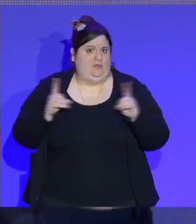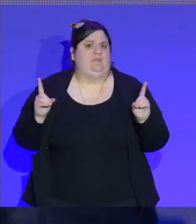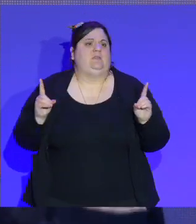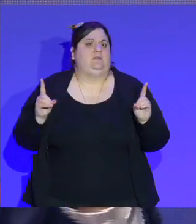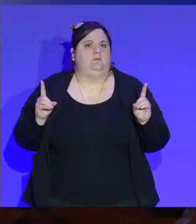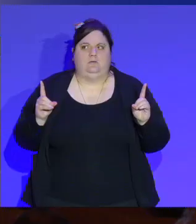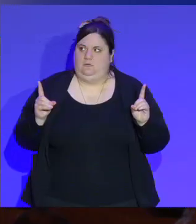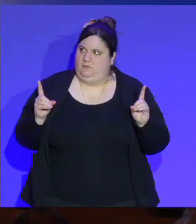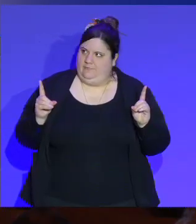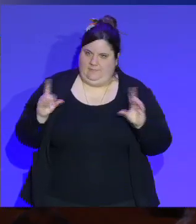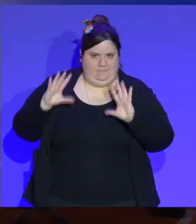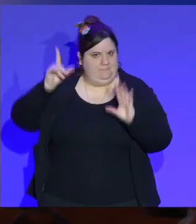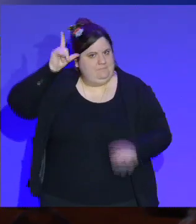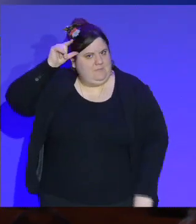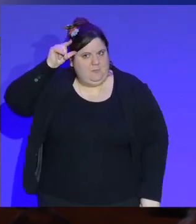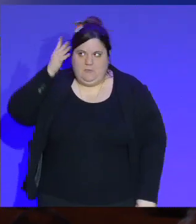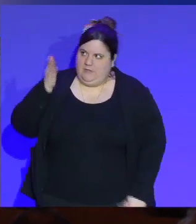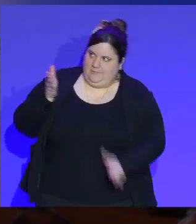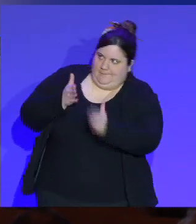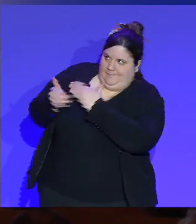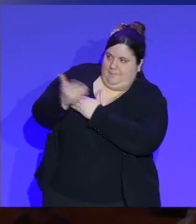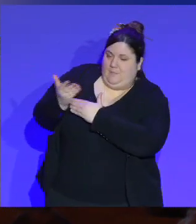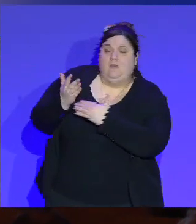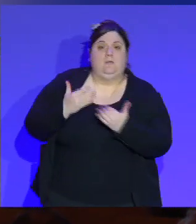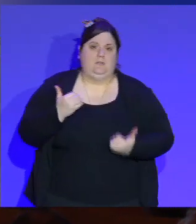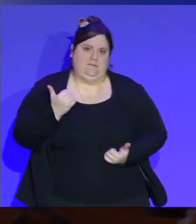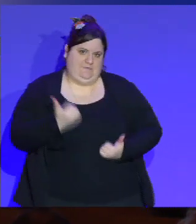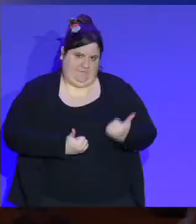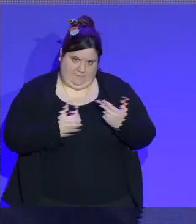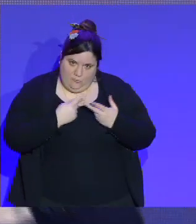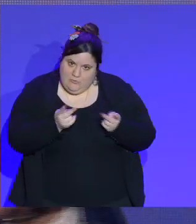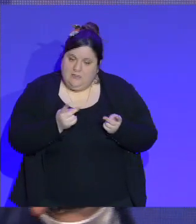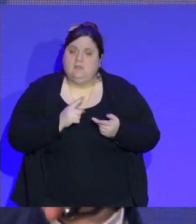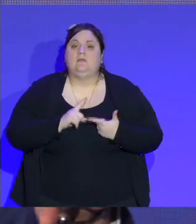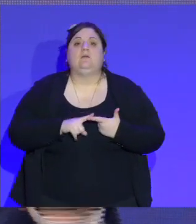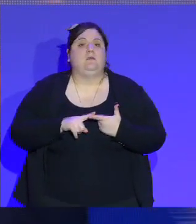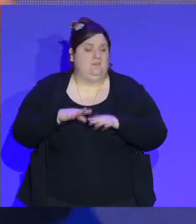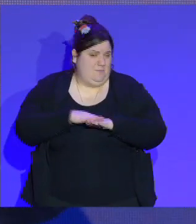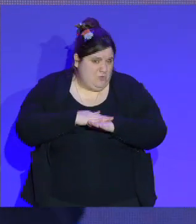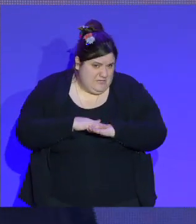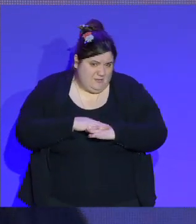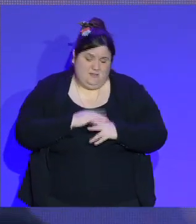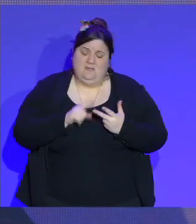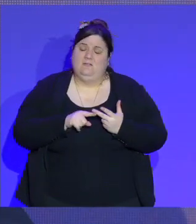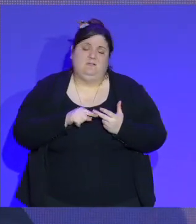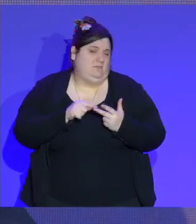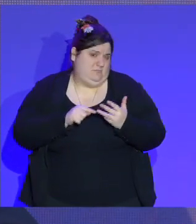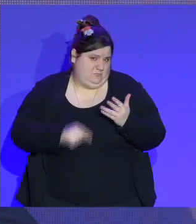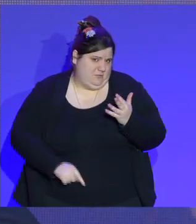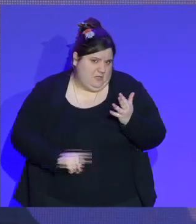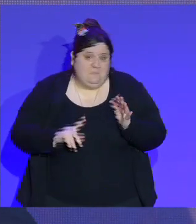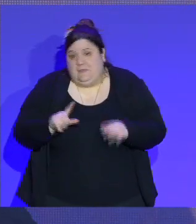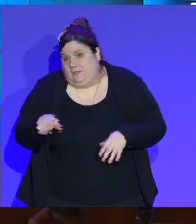la promesse républicaine, elle se fait à travers les services publics, se fait à travers les politiques, se fait à travers plein de choses, mais elle se fait aussi